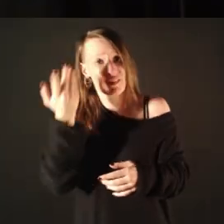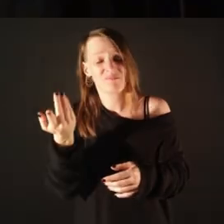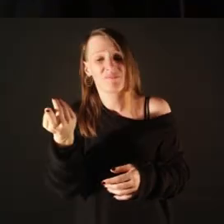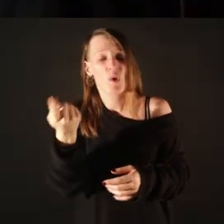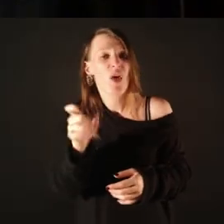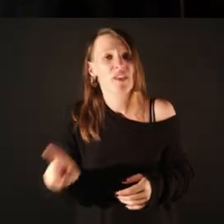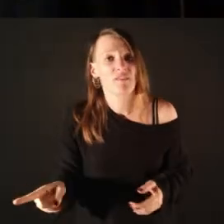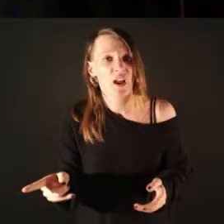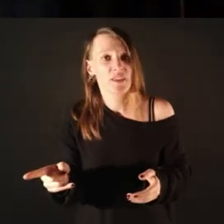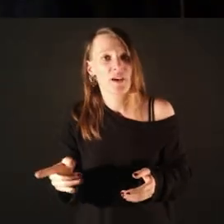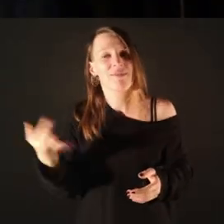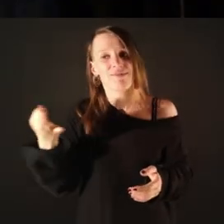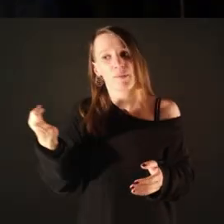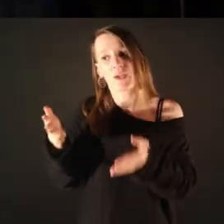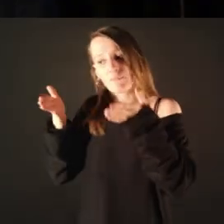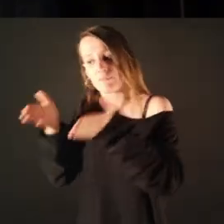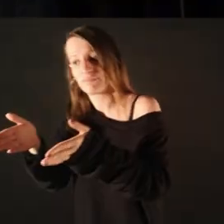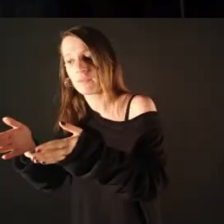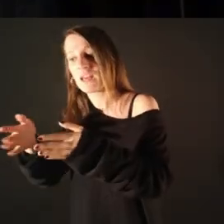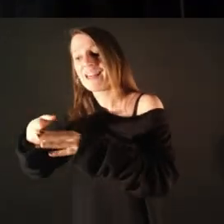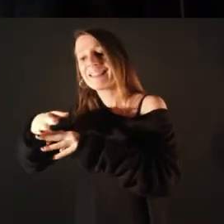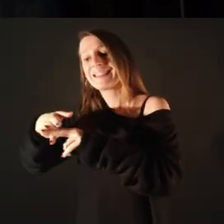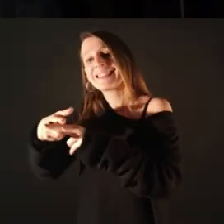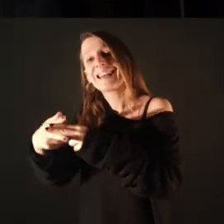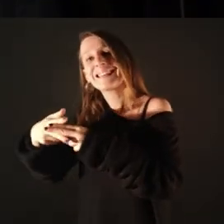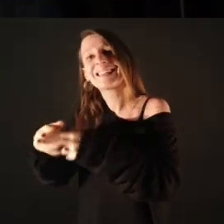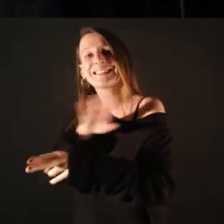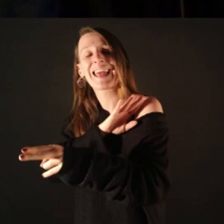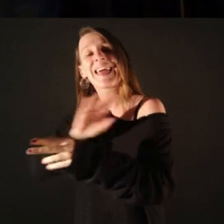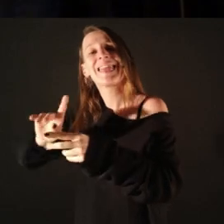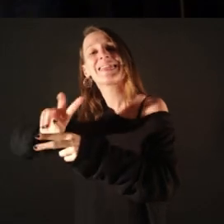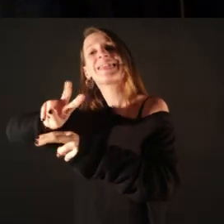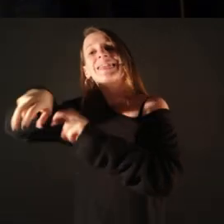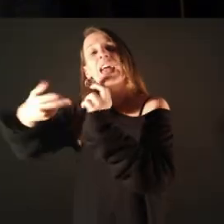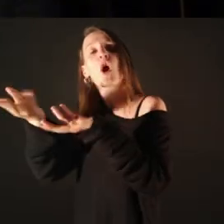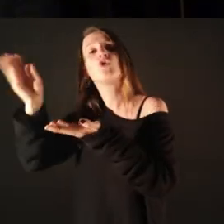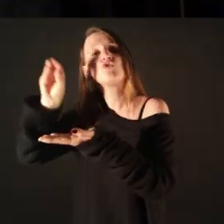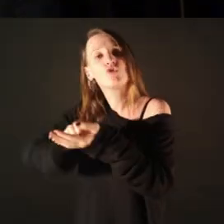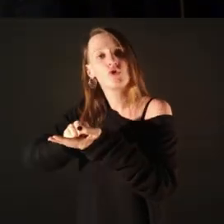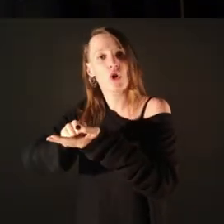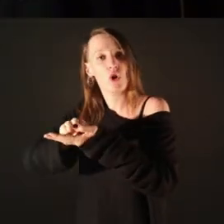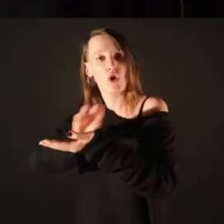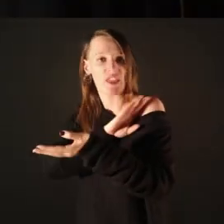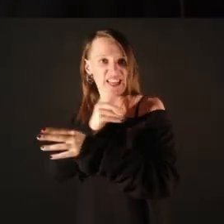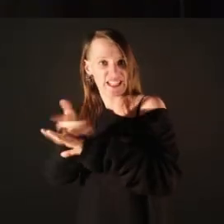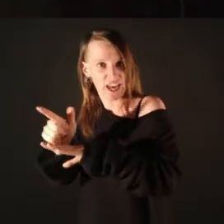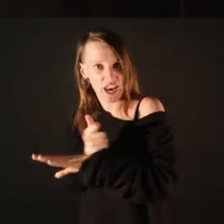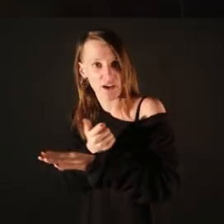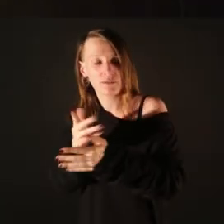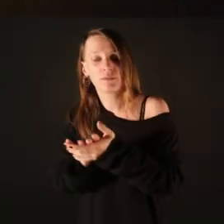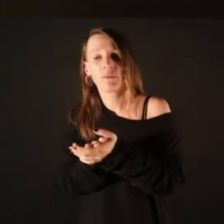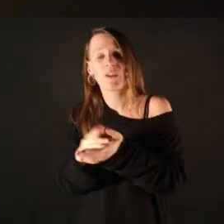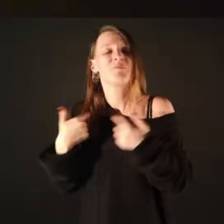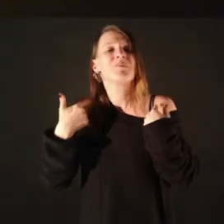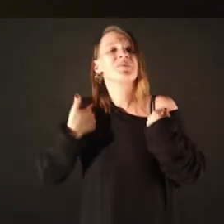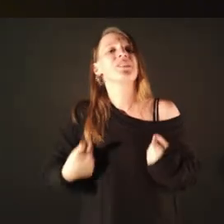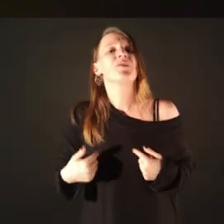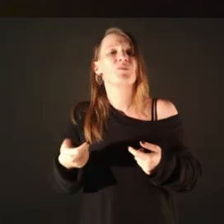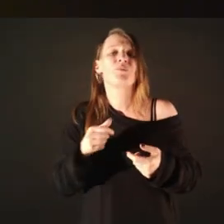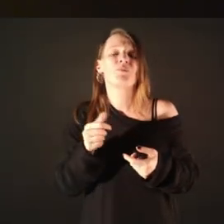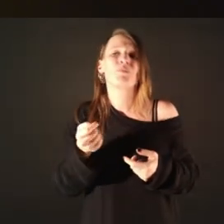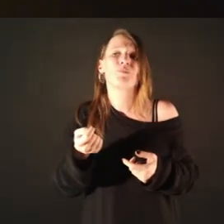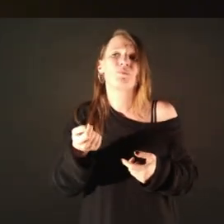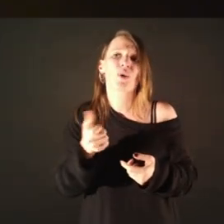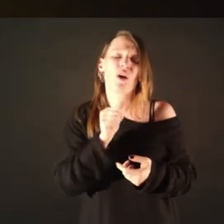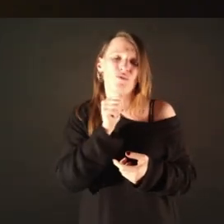polític era fer tallers per desconstruir la masculinitat i qüestionar els privilegis. Estic una mica frustrat amb aquest tema